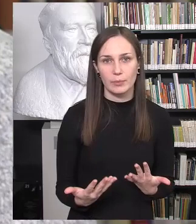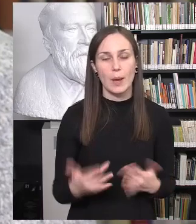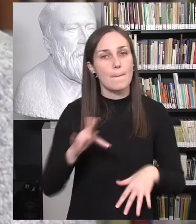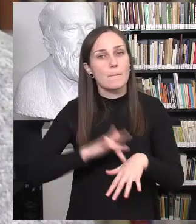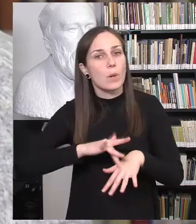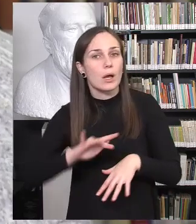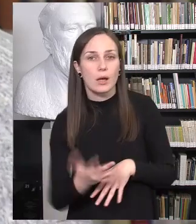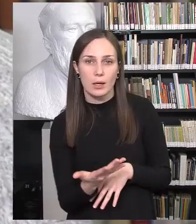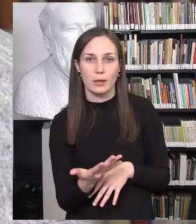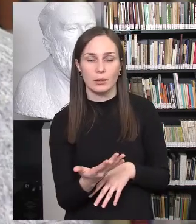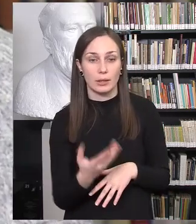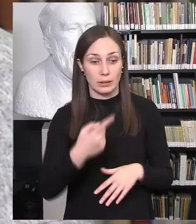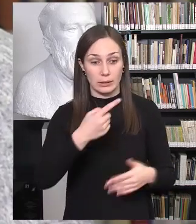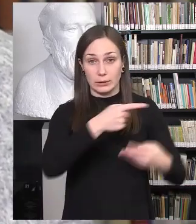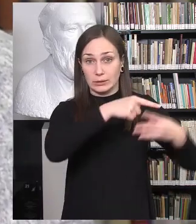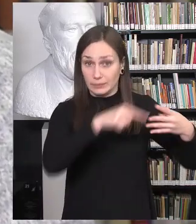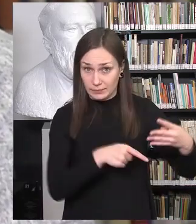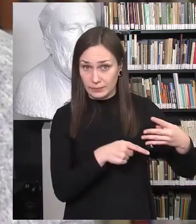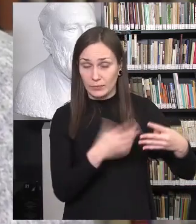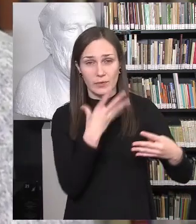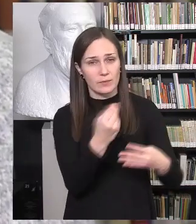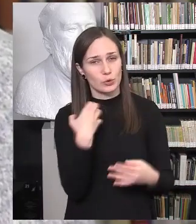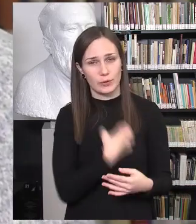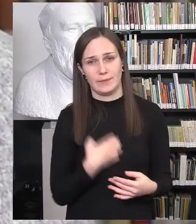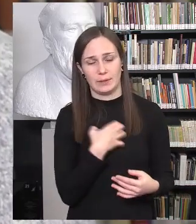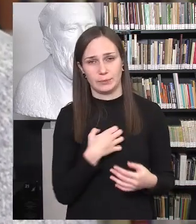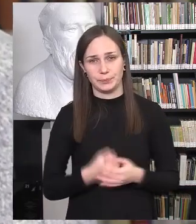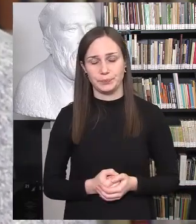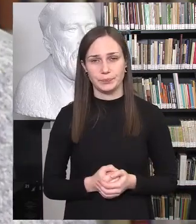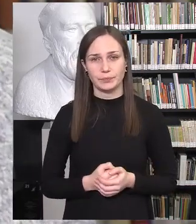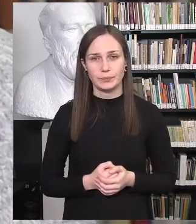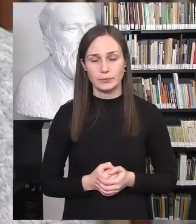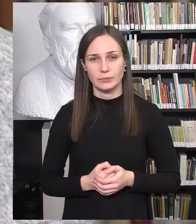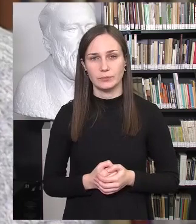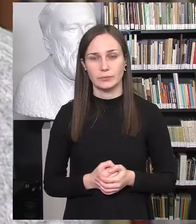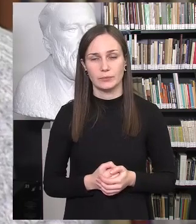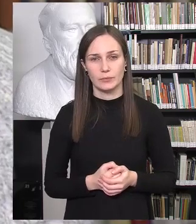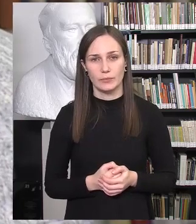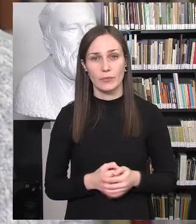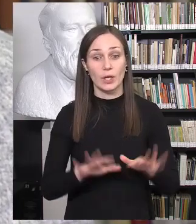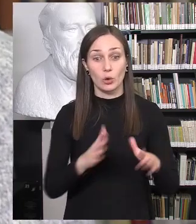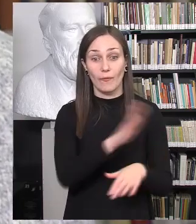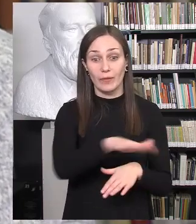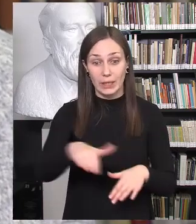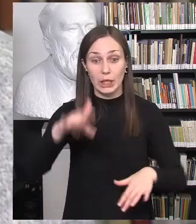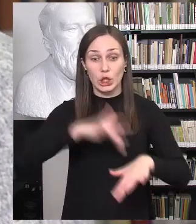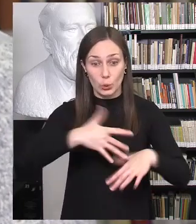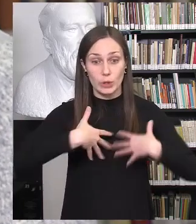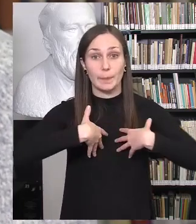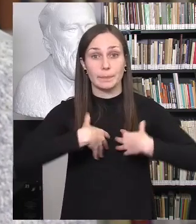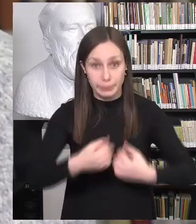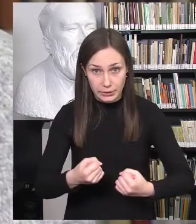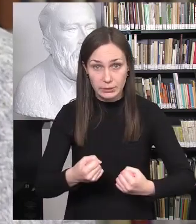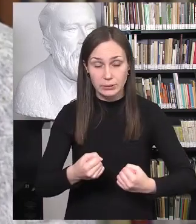ką tu mėgsti. Ir visi šitie dalykai yra labai svarbus. Tai jeigu vaika jaučia tą prieimimą, tai